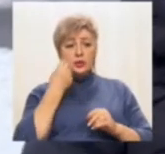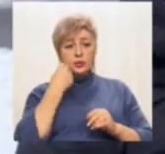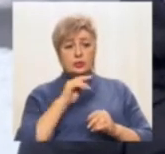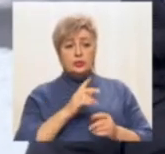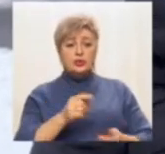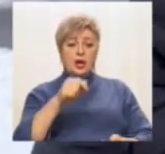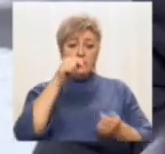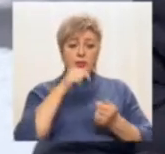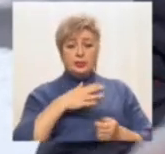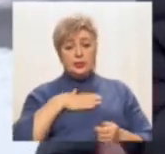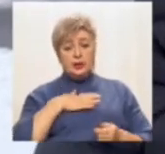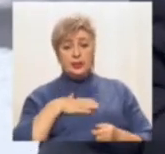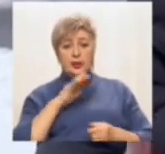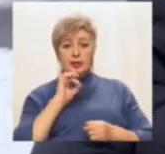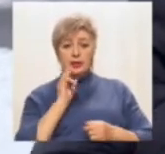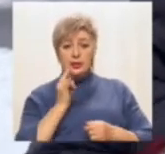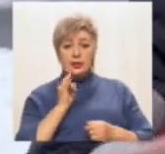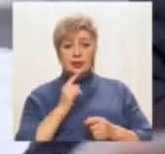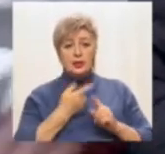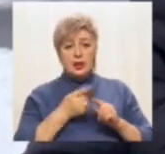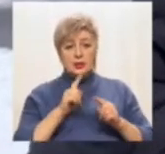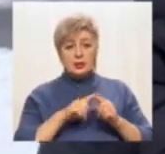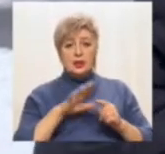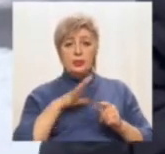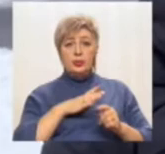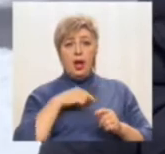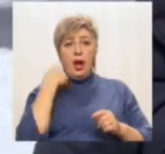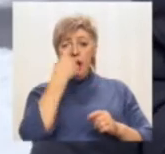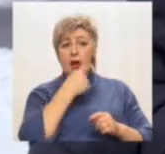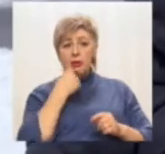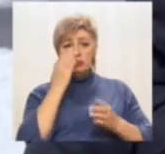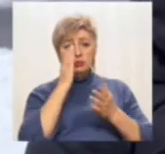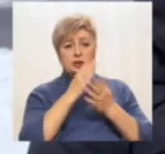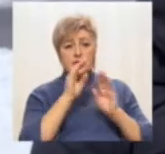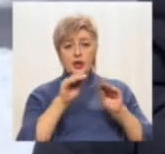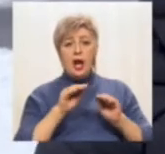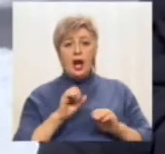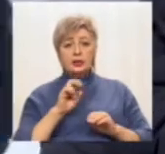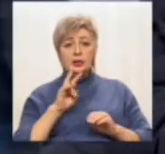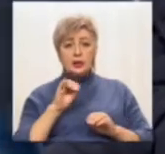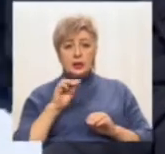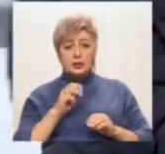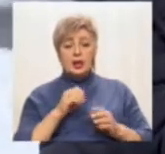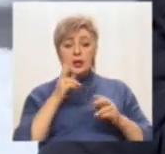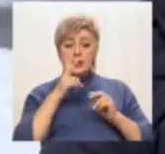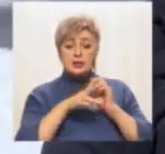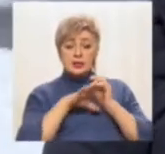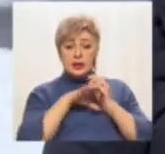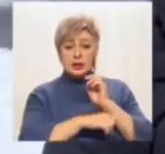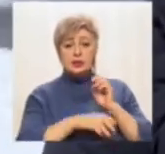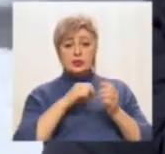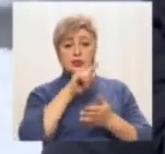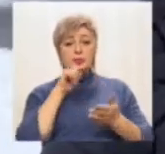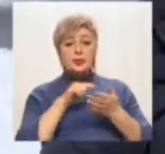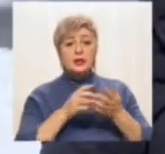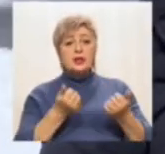моєї дитини. Це була, скажімо так, анонімна, проте адресна анкета. І закінчувалася вона питаннями, скільки ми